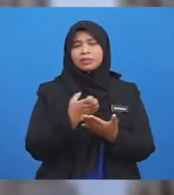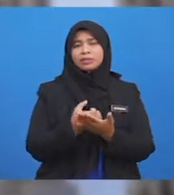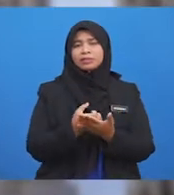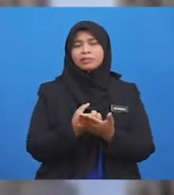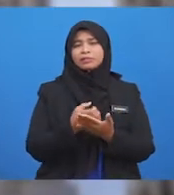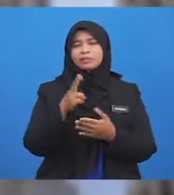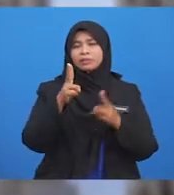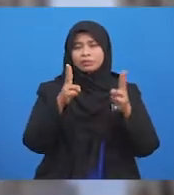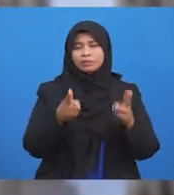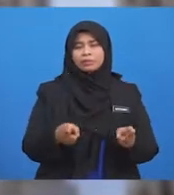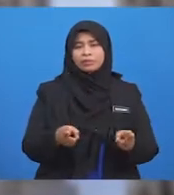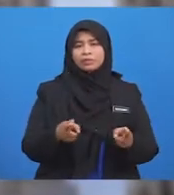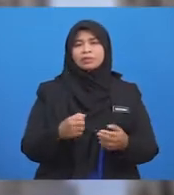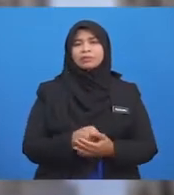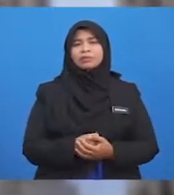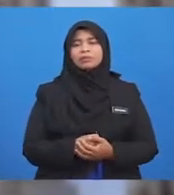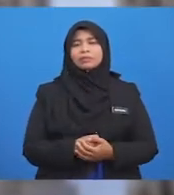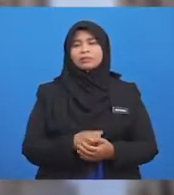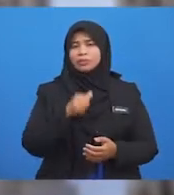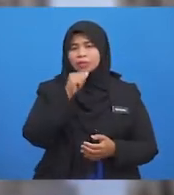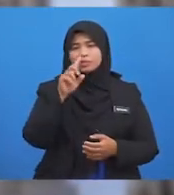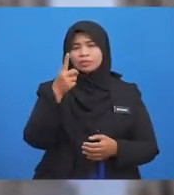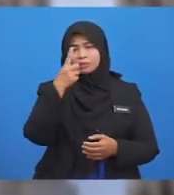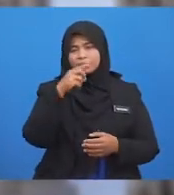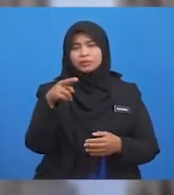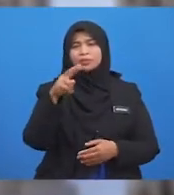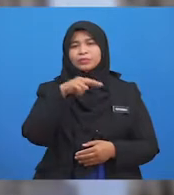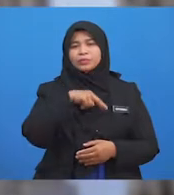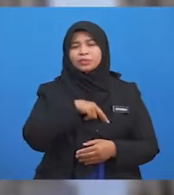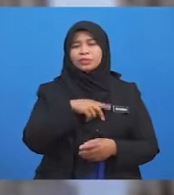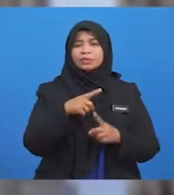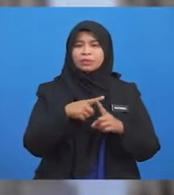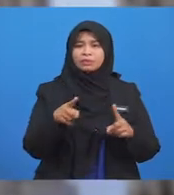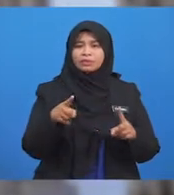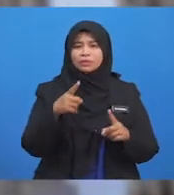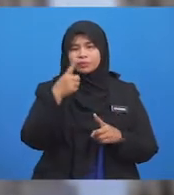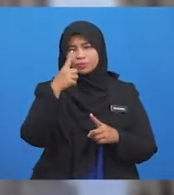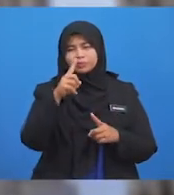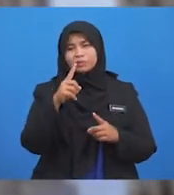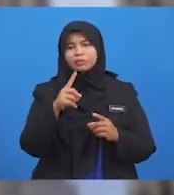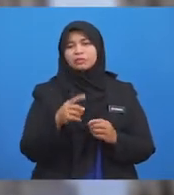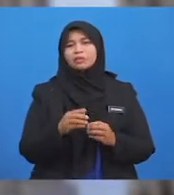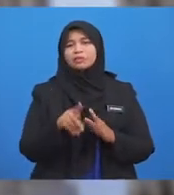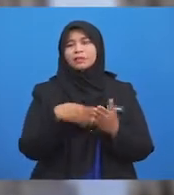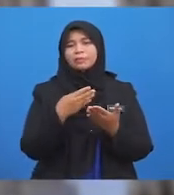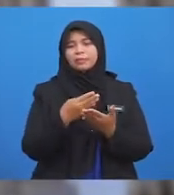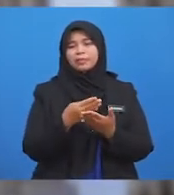Sekadar Berorientasikan Keuntungan Semata-mata Bahkan Jauh Daripada itu Muamanan Islam